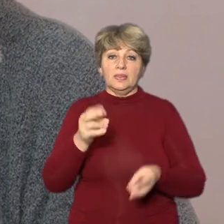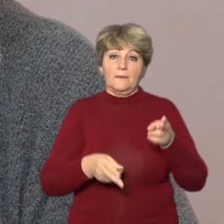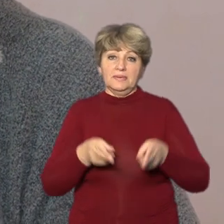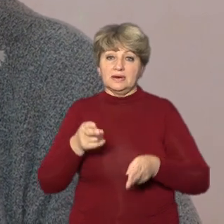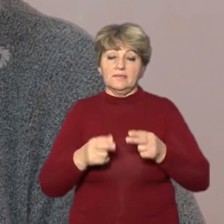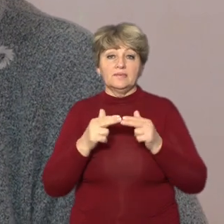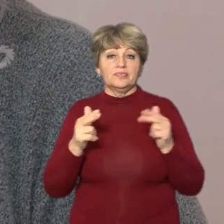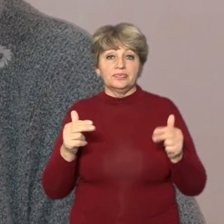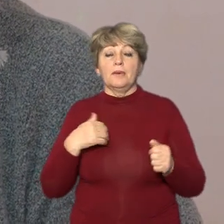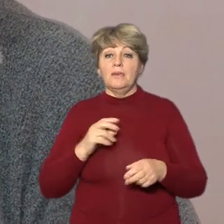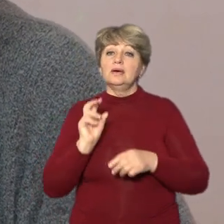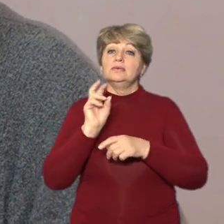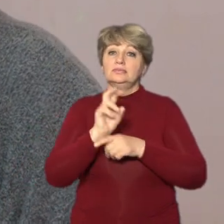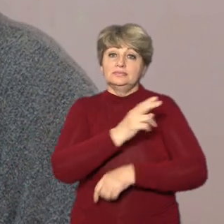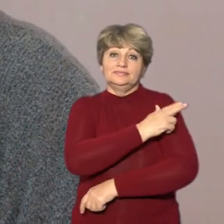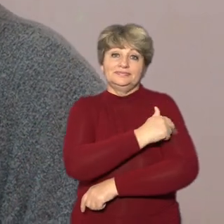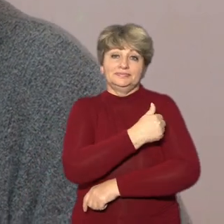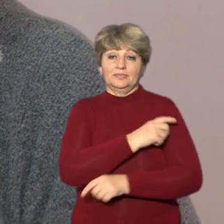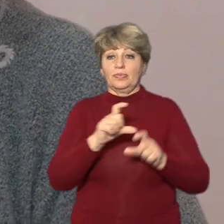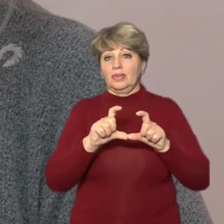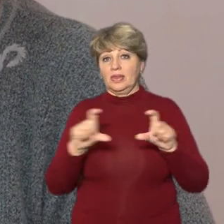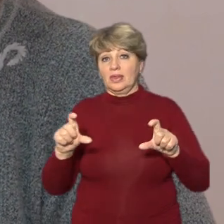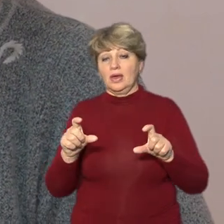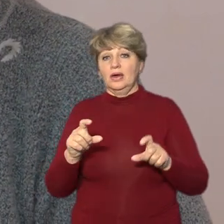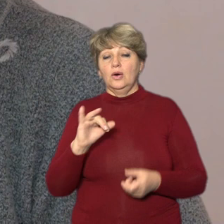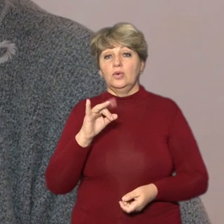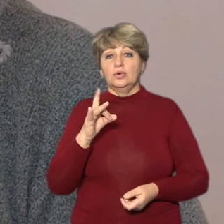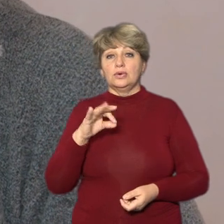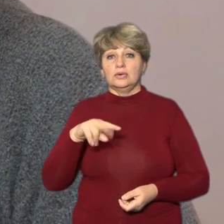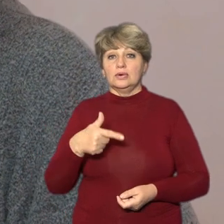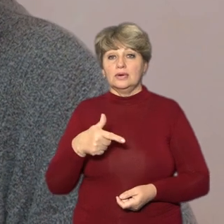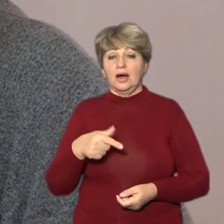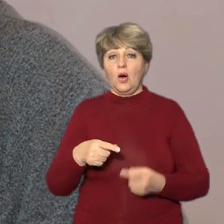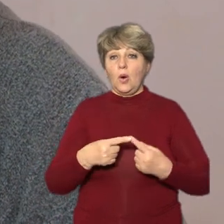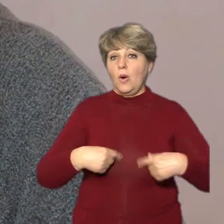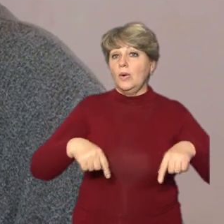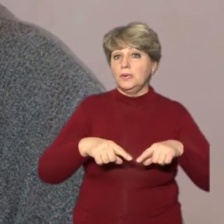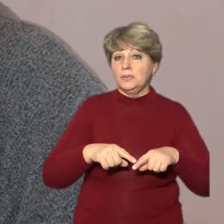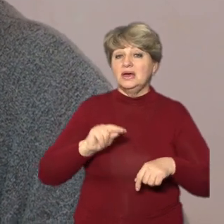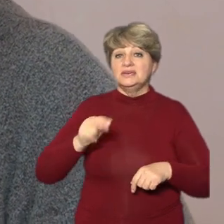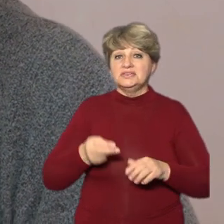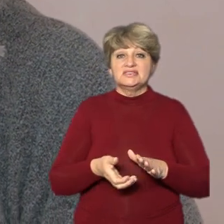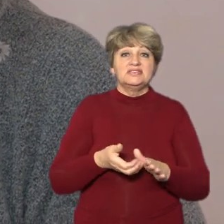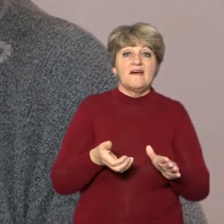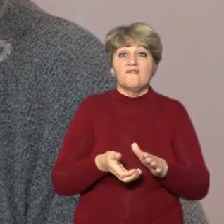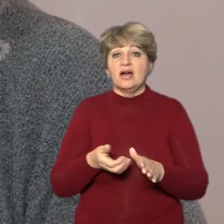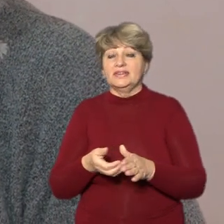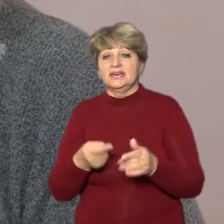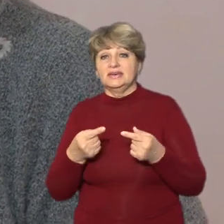Пішли вже в стаціонар, в урологічне відділення. Із-за нехватки інструментів